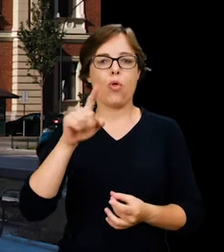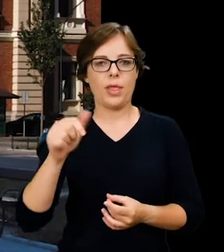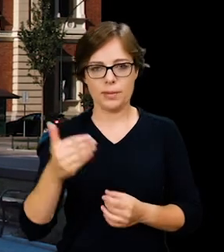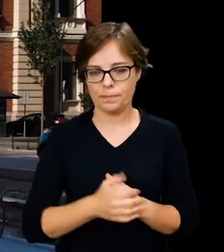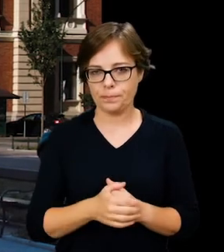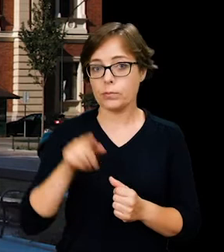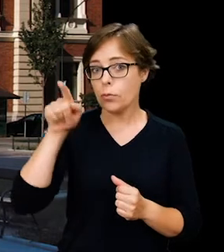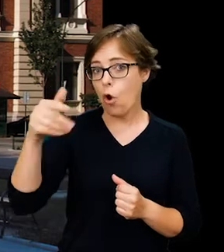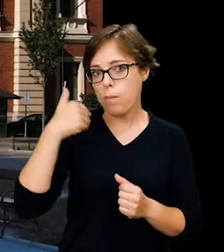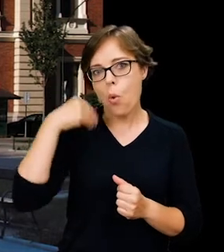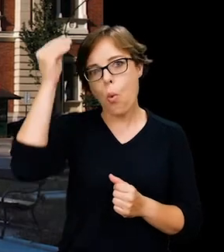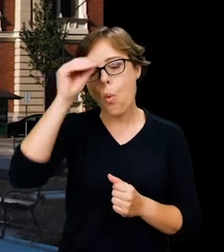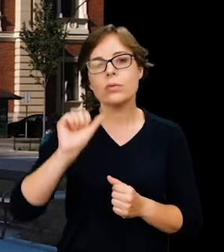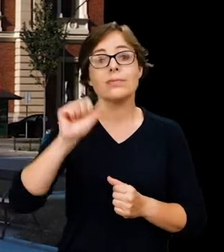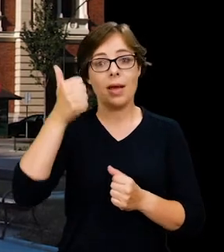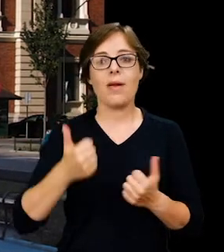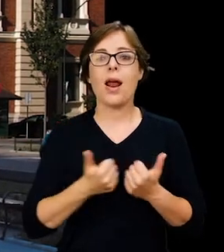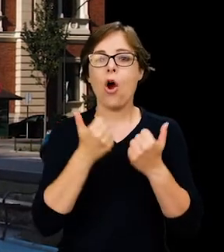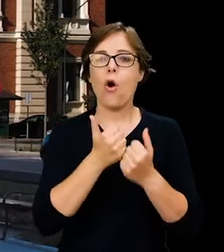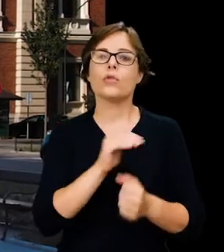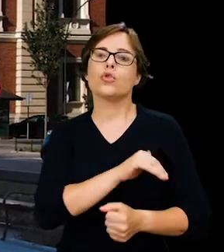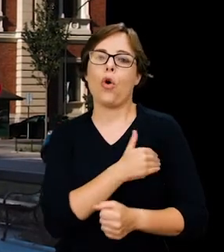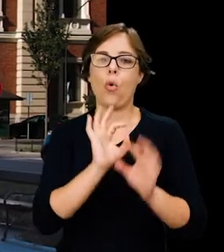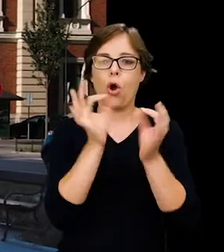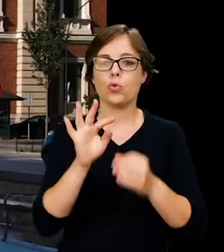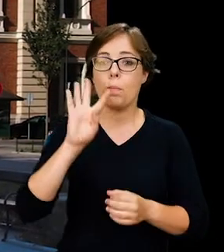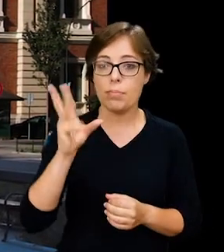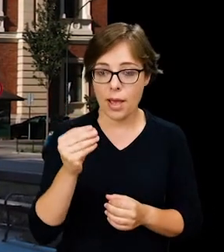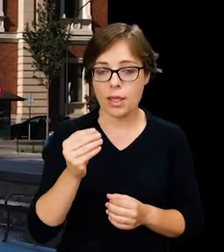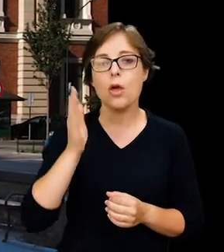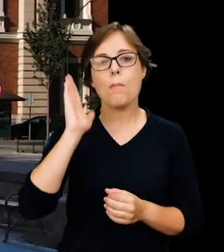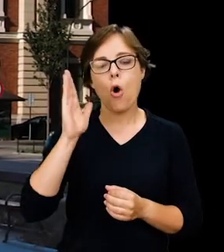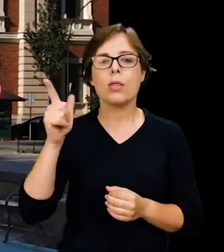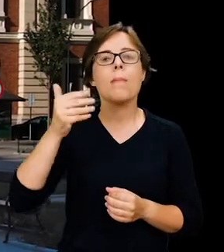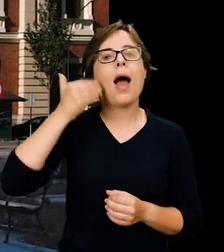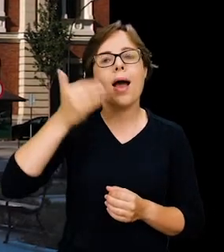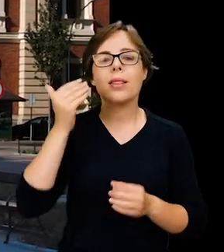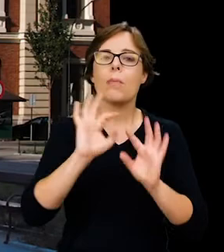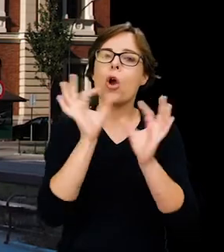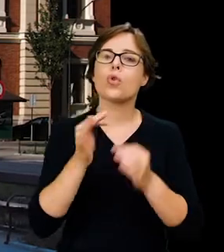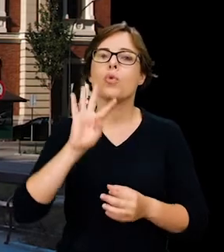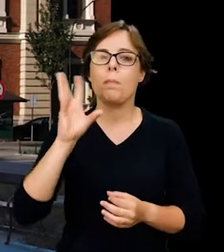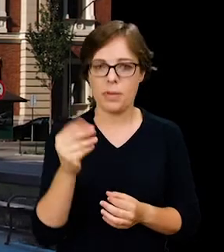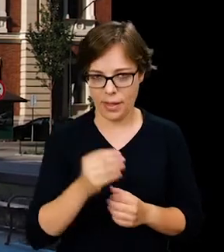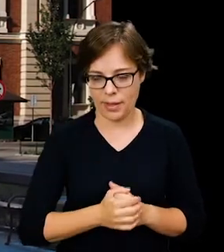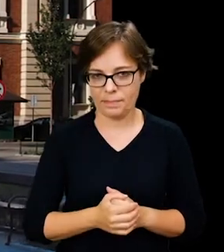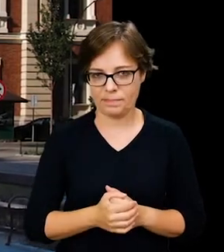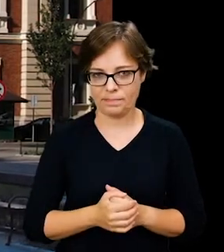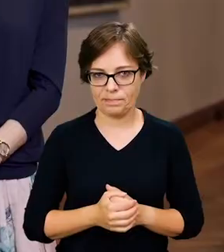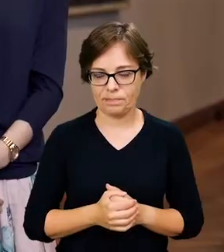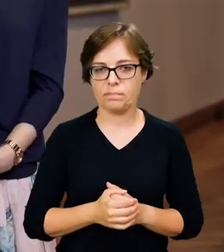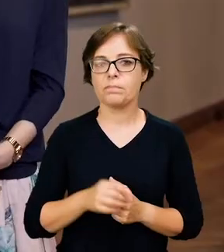wykształcony najpierw w krakowskiej Szkole Sztuk Pięknych, potem w Akademii Sztuk Pięknych,